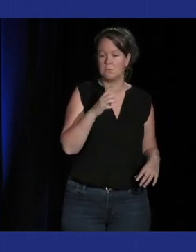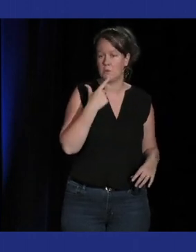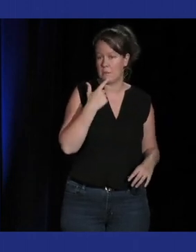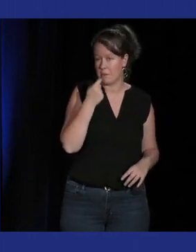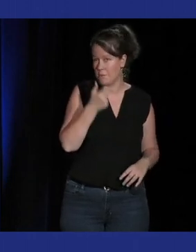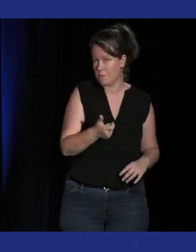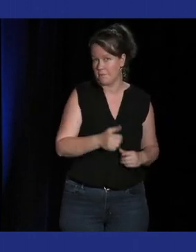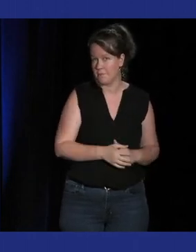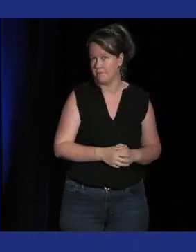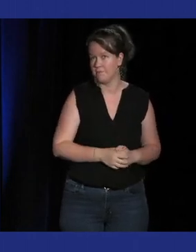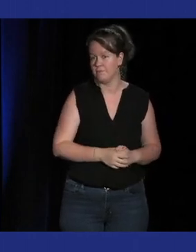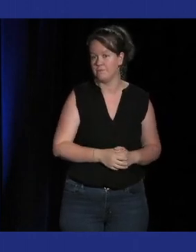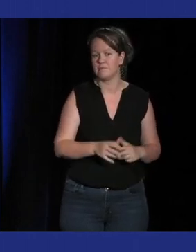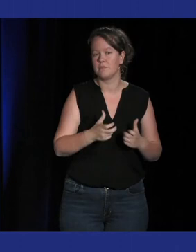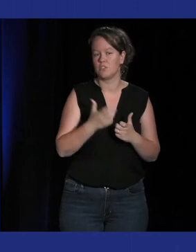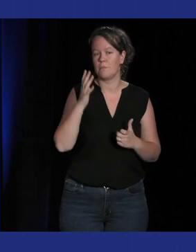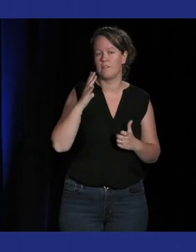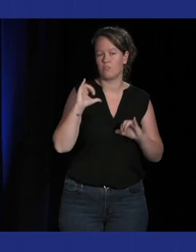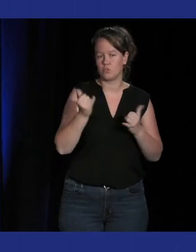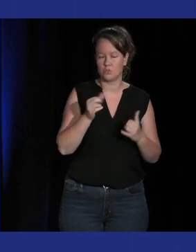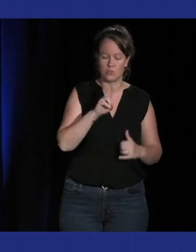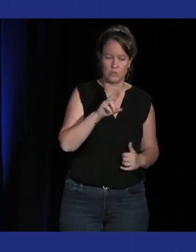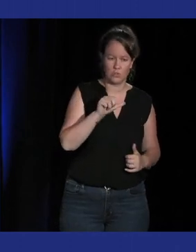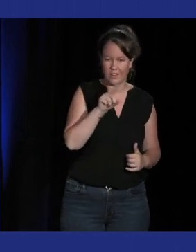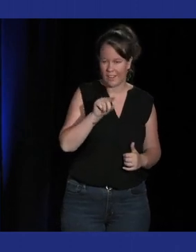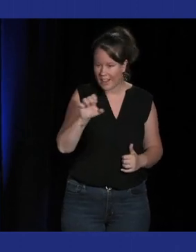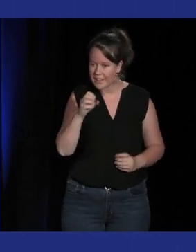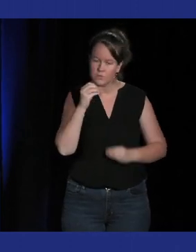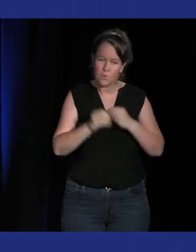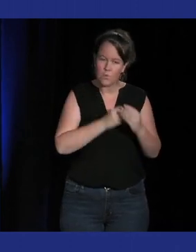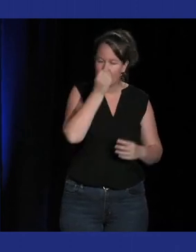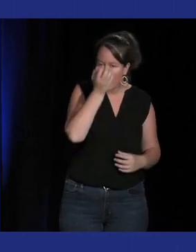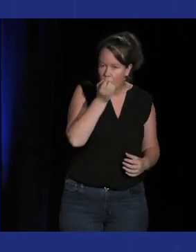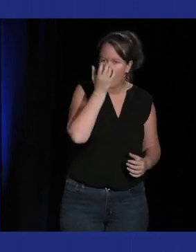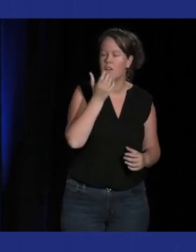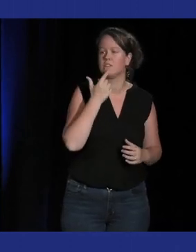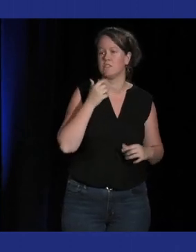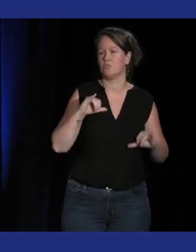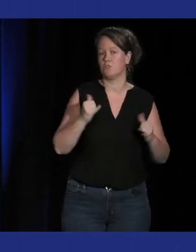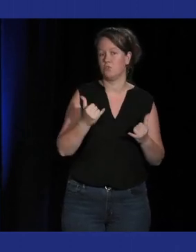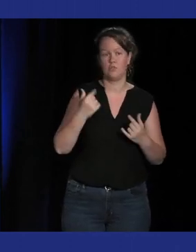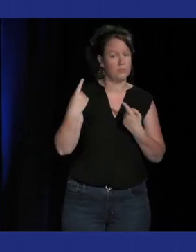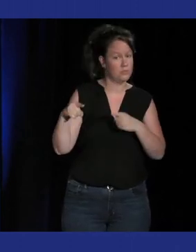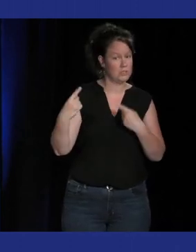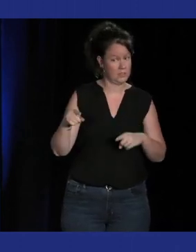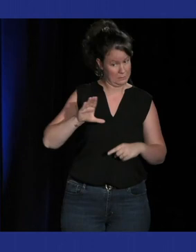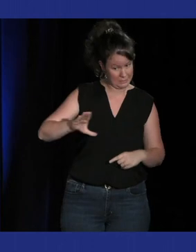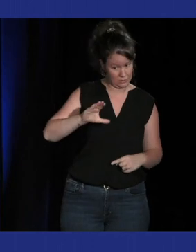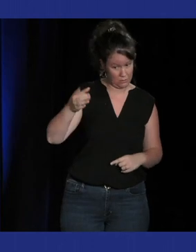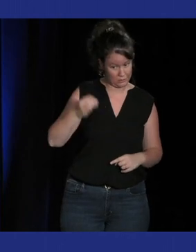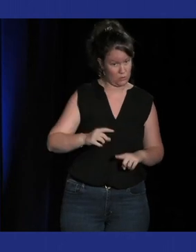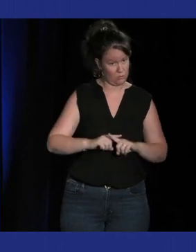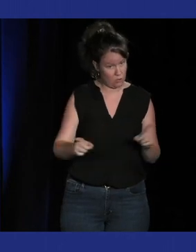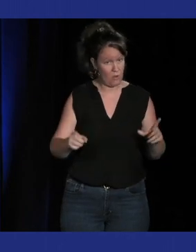même plus en amont si on pense à des jeux comme Rez ou comme Flower aussi qui ne sont pas forcément des jeux musicaux à proprement parler mais dont la musique fait